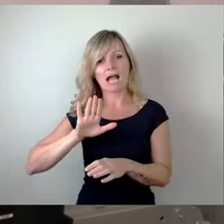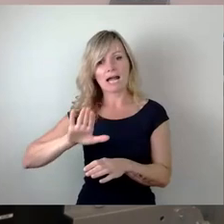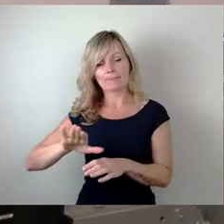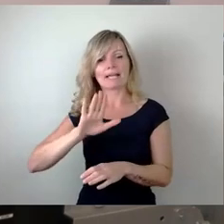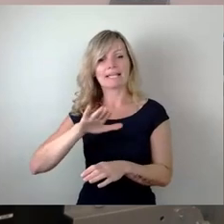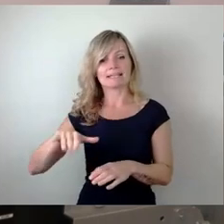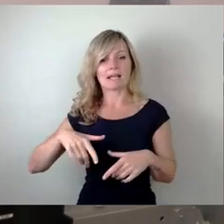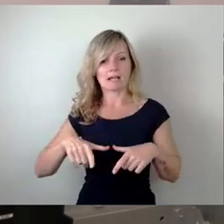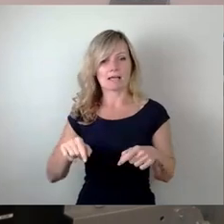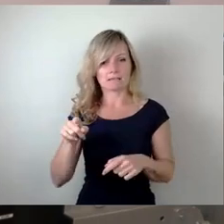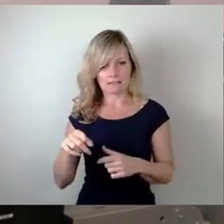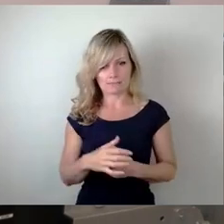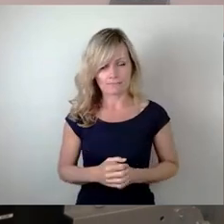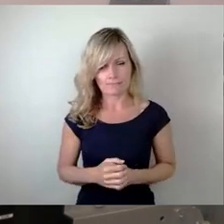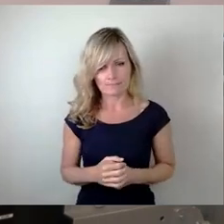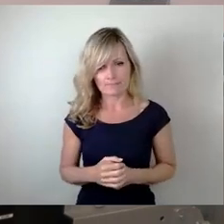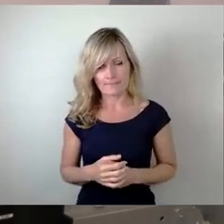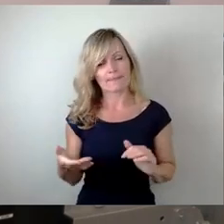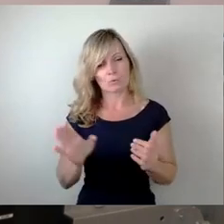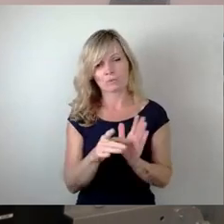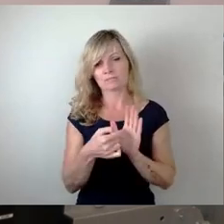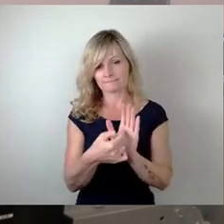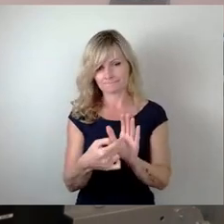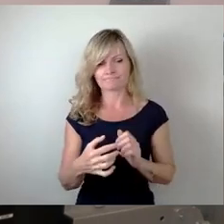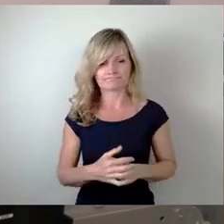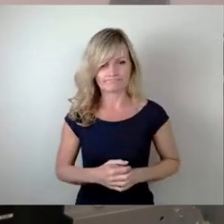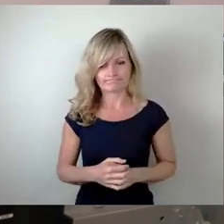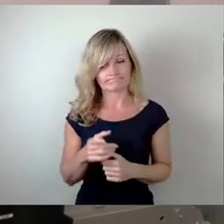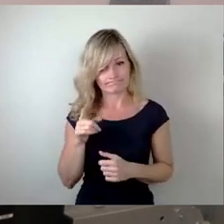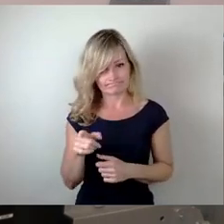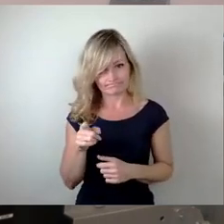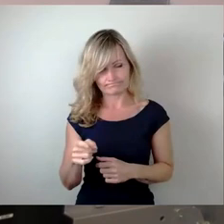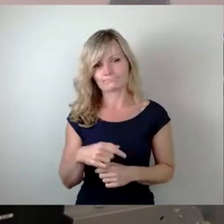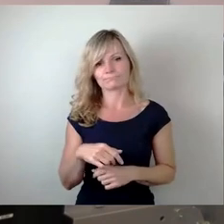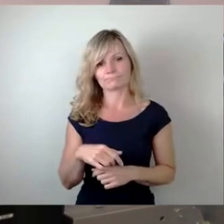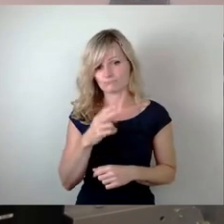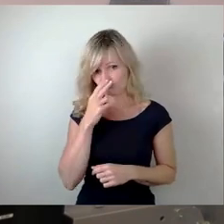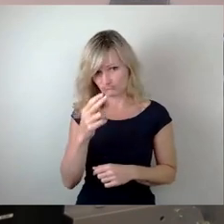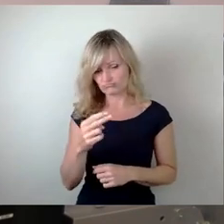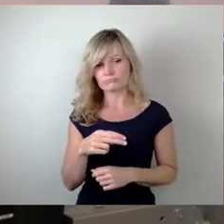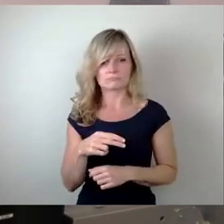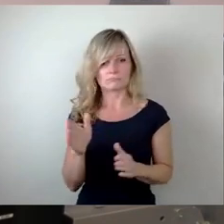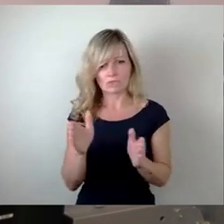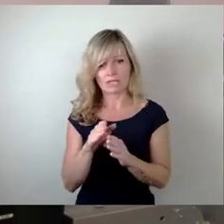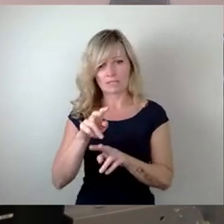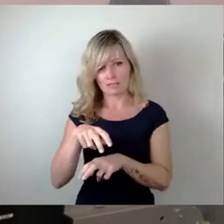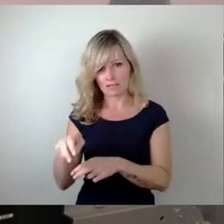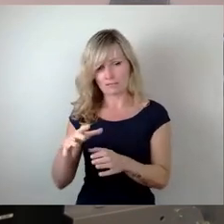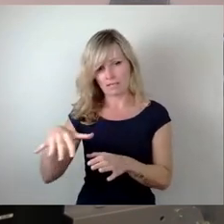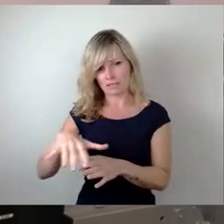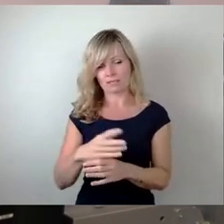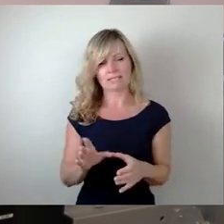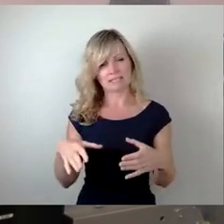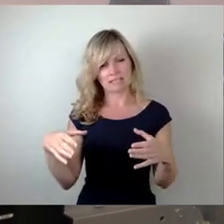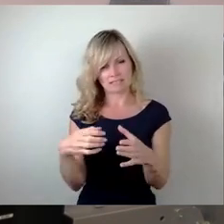Die stelle ich Ihnen hier kurz dar. In dieser Kleingartenanlage ist zu sehen, dass es insgesamt ein Wohngebiet ist mit einem schmalen